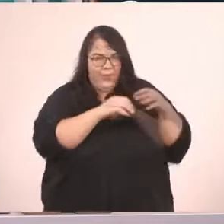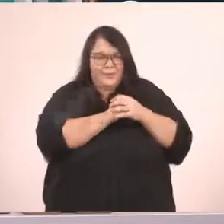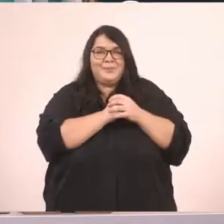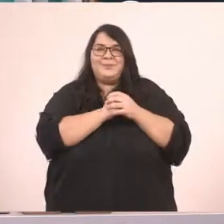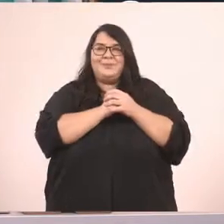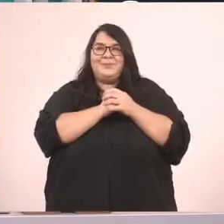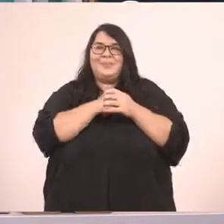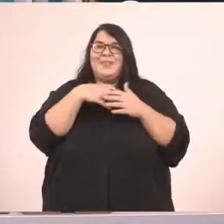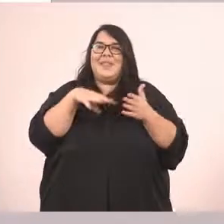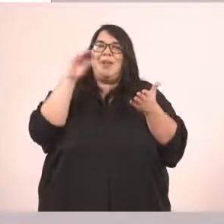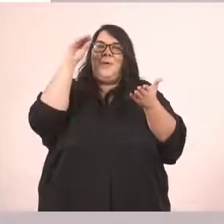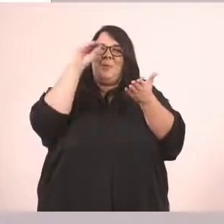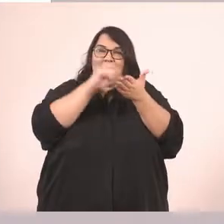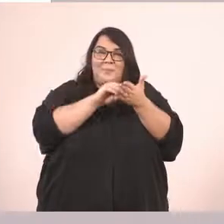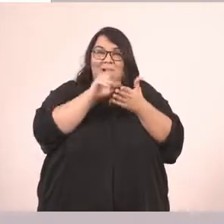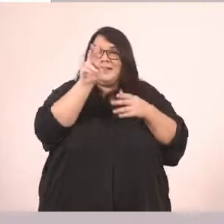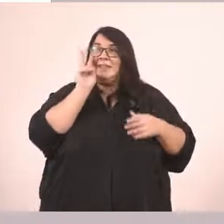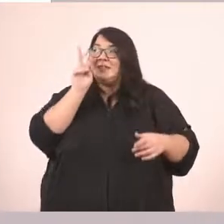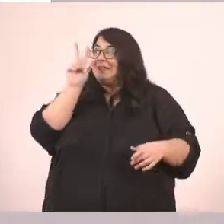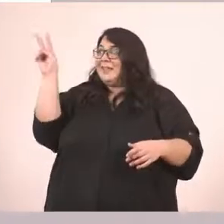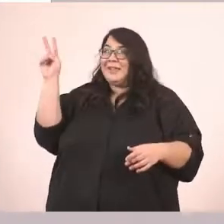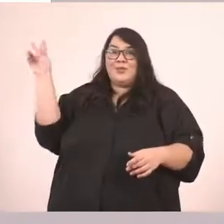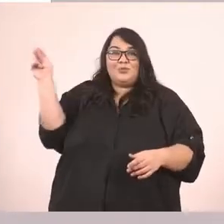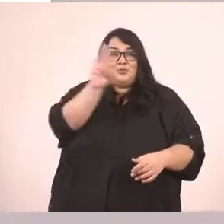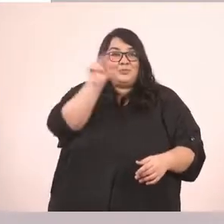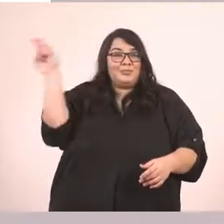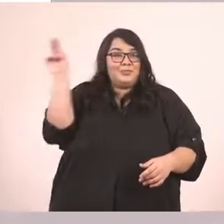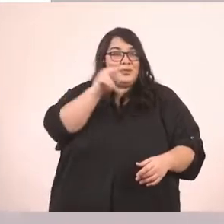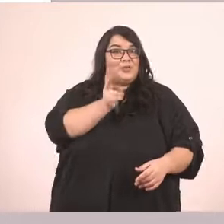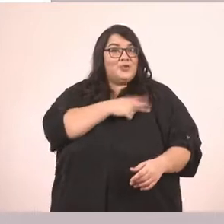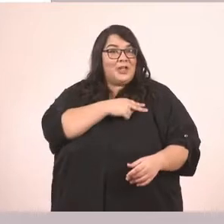ελέγξετε άλλη μια φορά ότι έχετε σωστά την ορθογραφία σας.